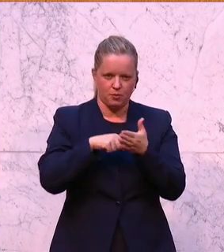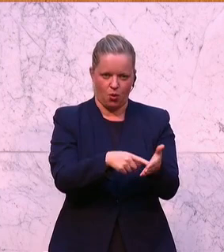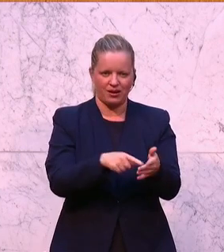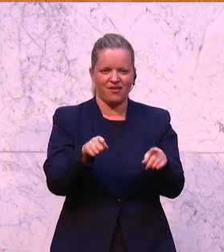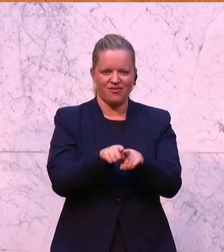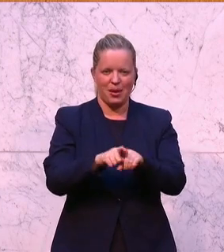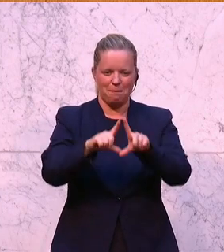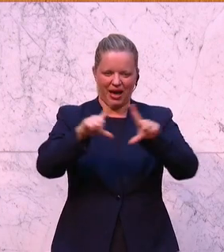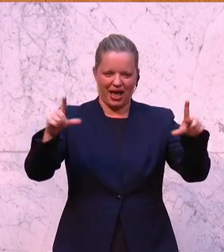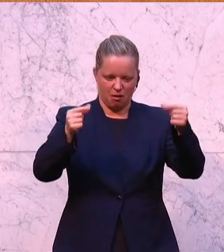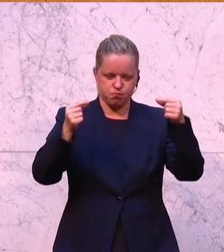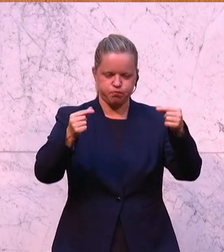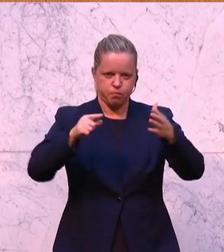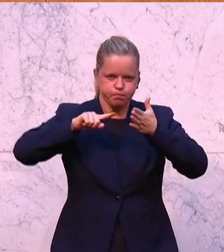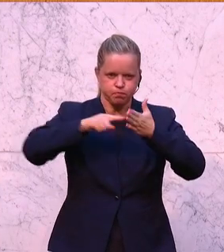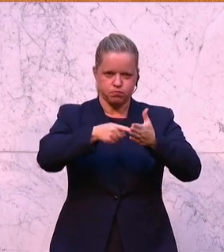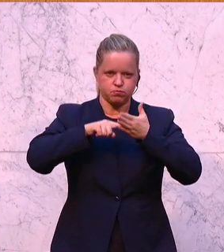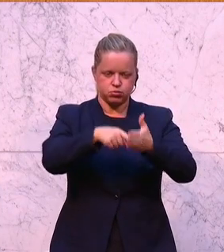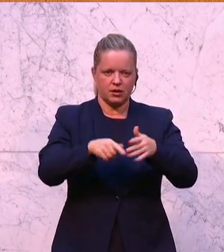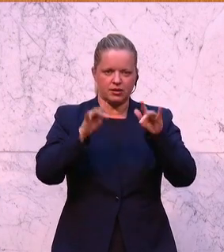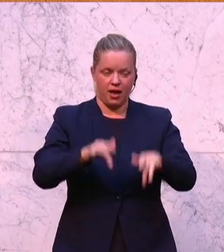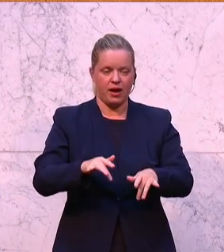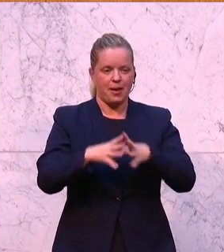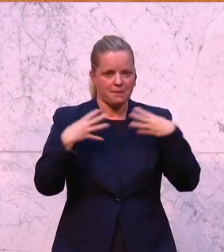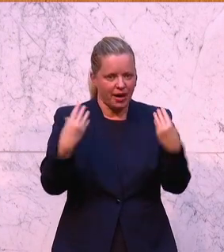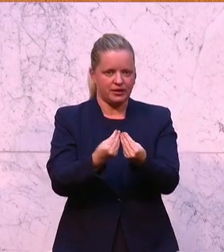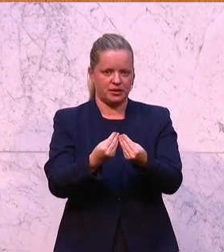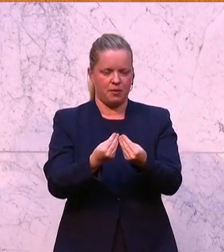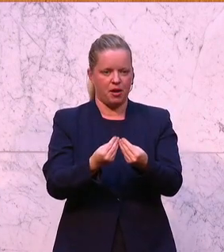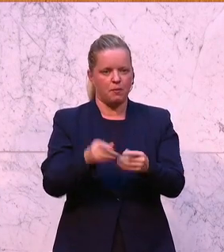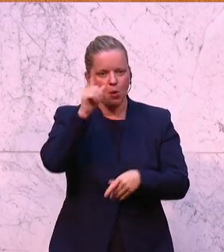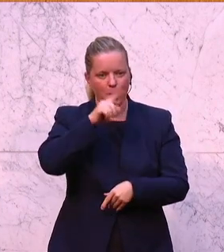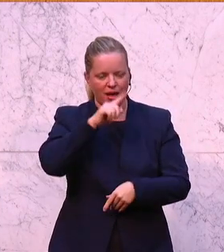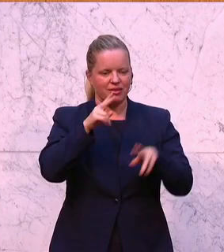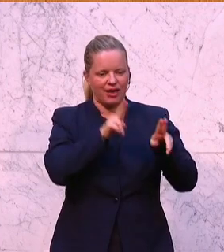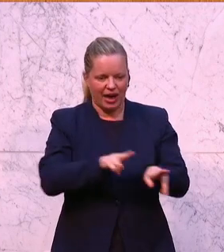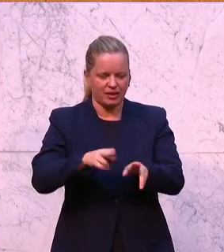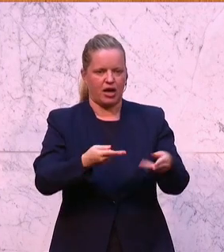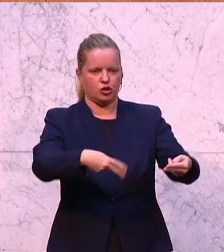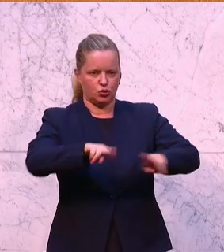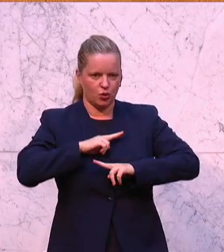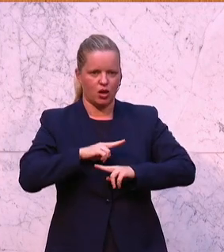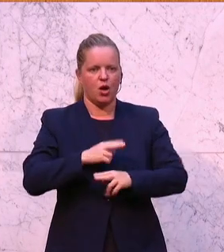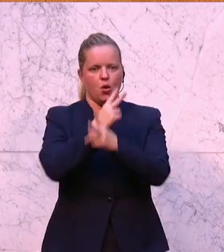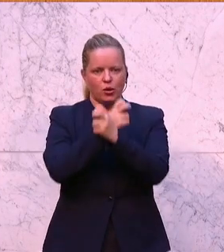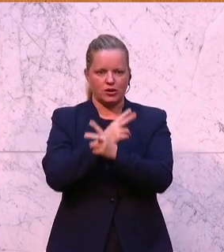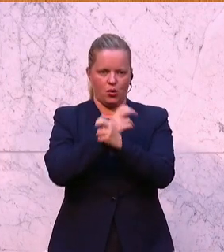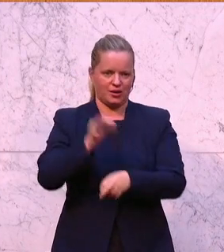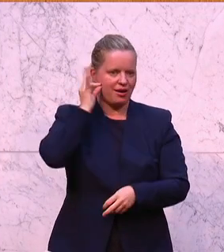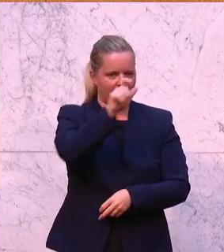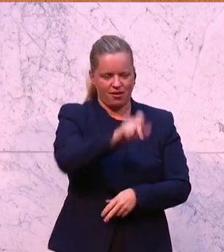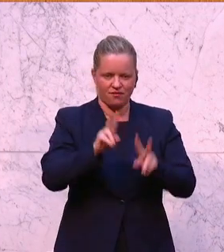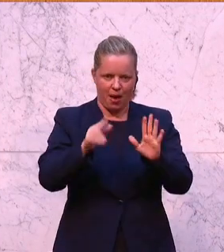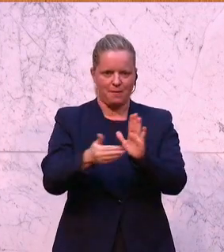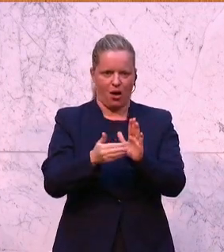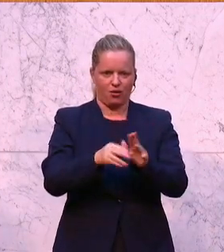Bretter bohren und wir werden versuchen, gemeinsam wiederum die Gerechtigkeit zurückzuholen, die wir brauchen und die die Österreicherinnen und Österreicher brauchen. Danke sehr.